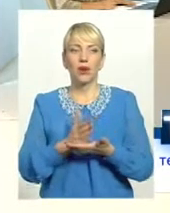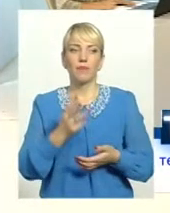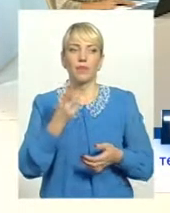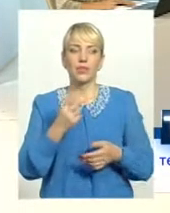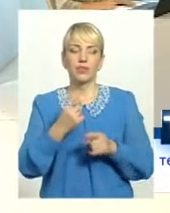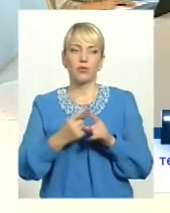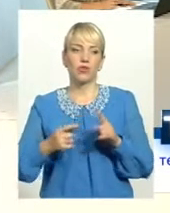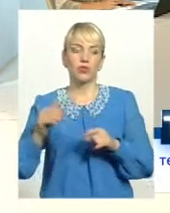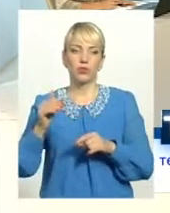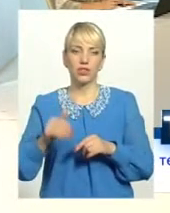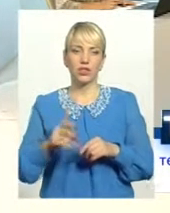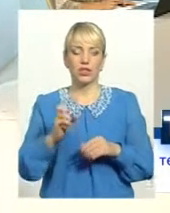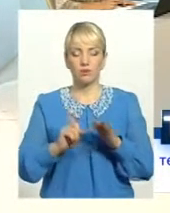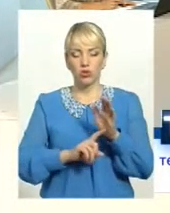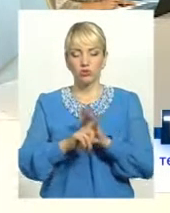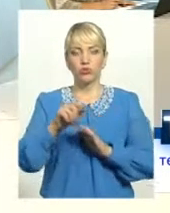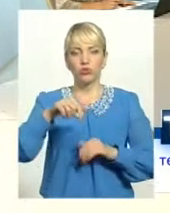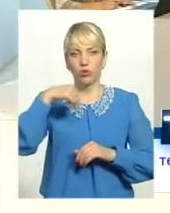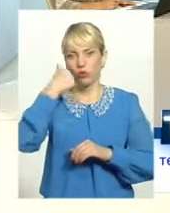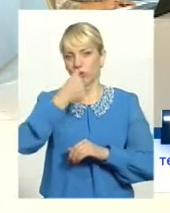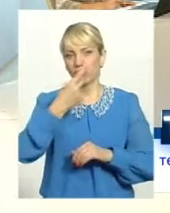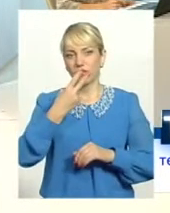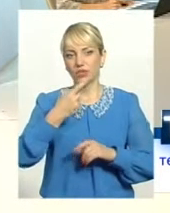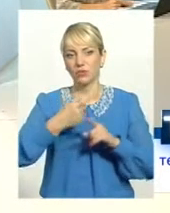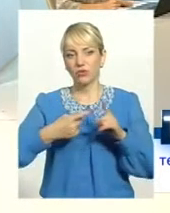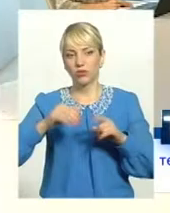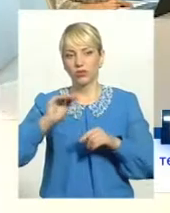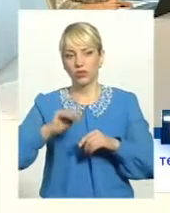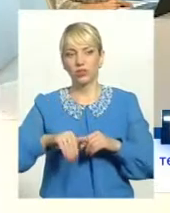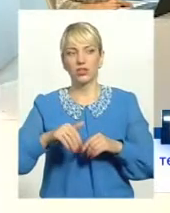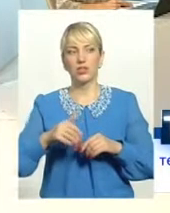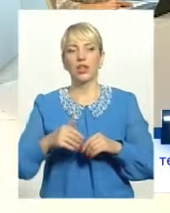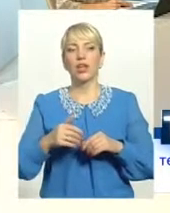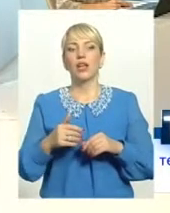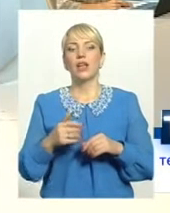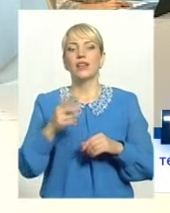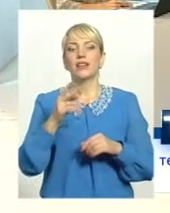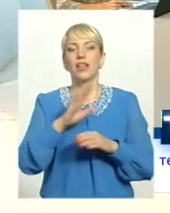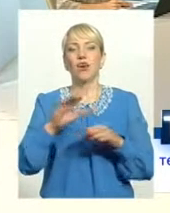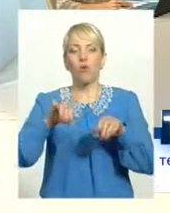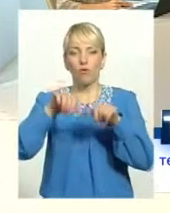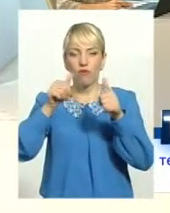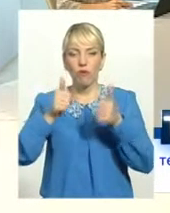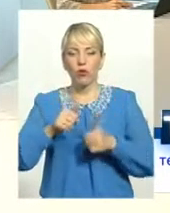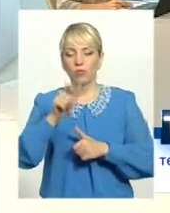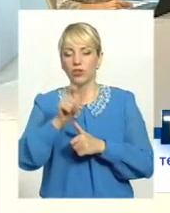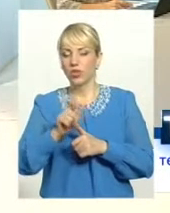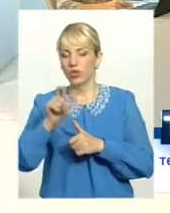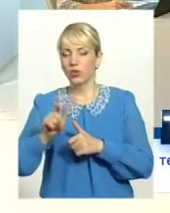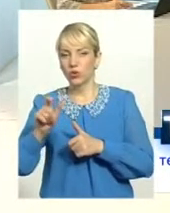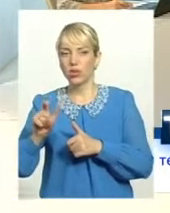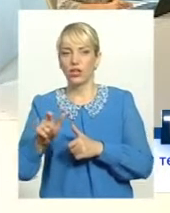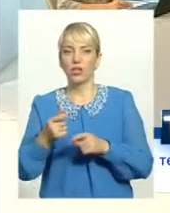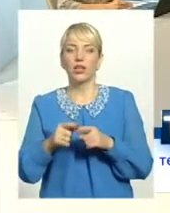протягом, з початку цього року, 2,5 тисячі виявних неоформлених найманих працівників. Це задокументовано, це